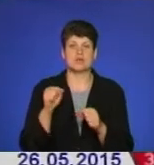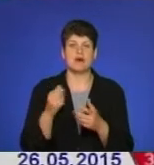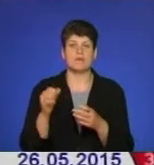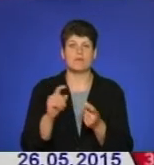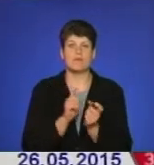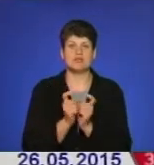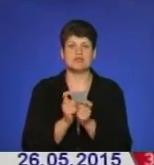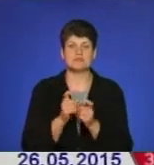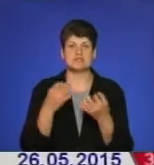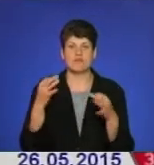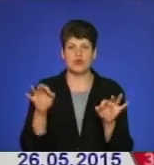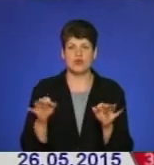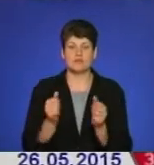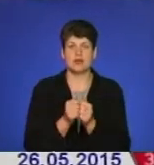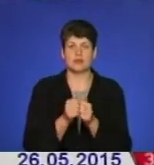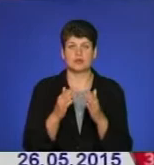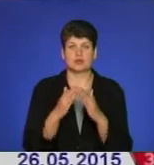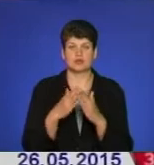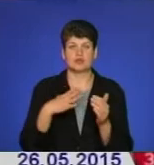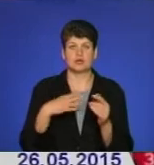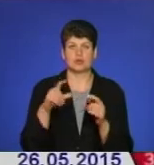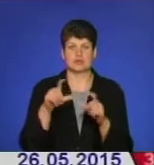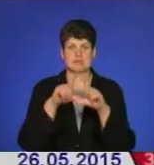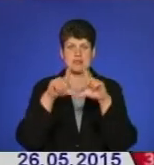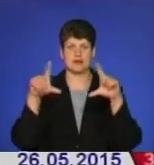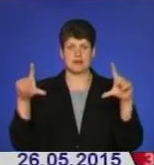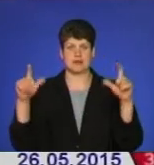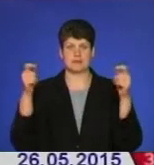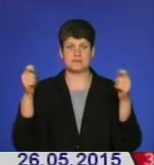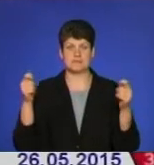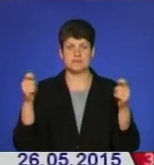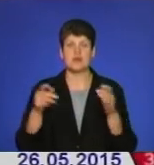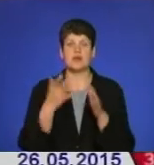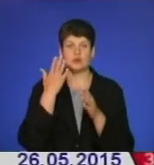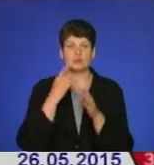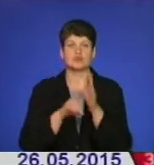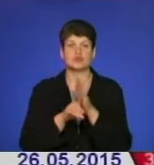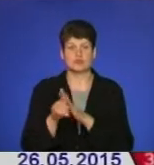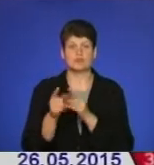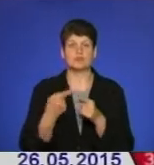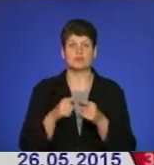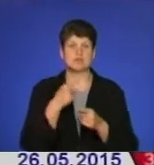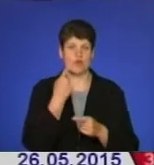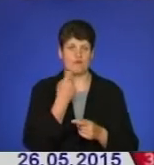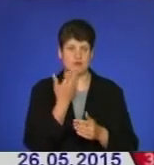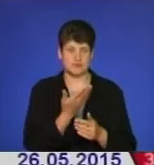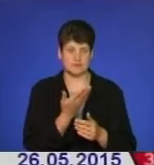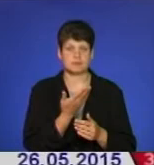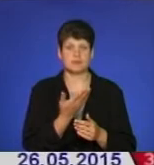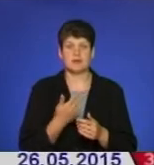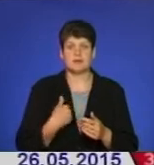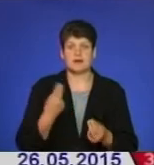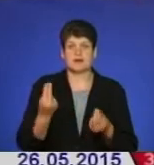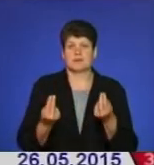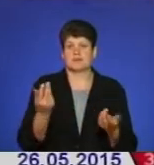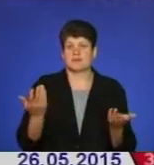райдержадміністрації на нього чекали люди з плакатами. І знаєте, коли ми зараз починаємо про це говорити, то ми граємо